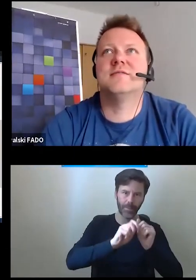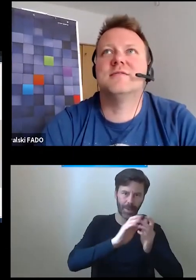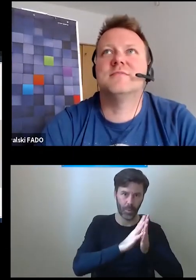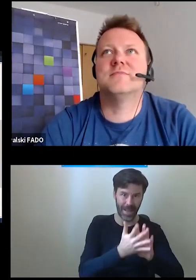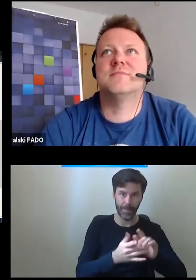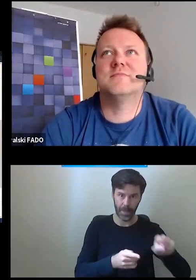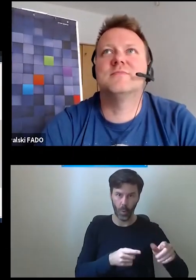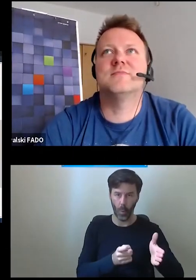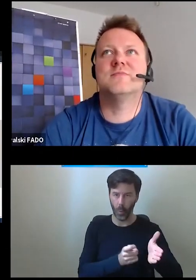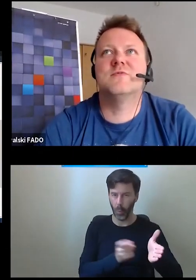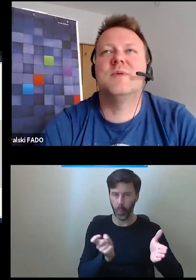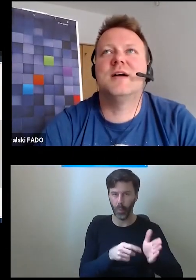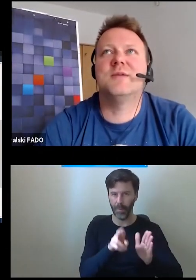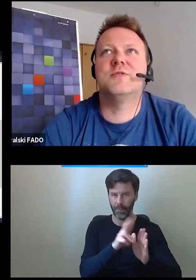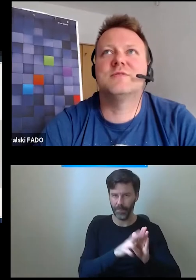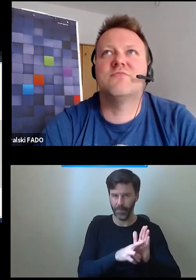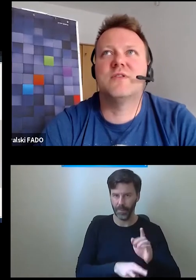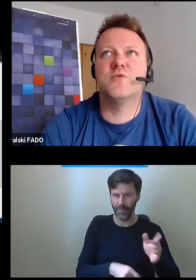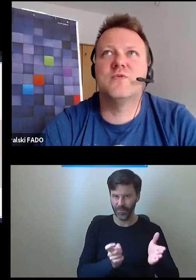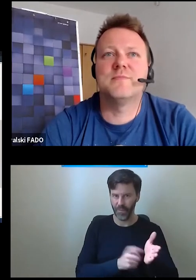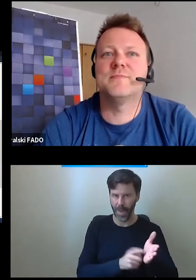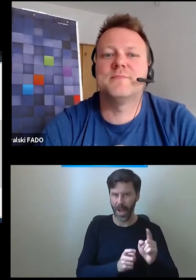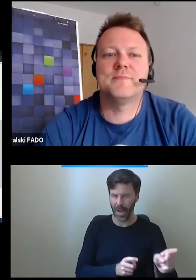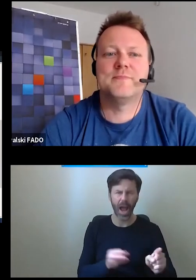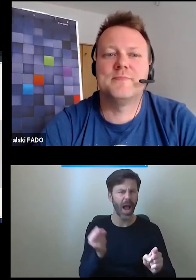wymaganiami konserwatorów?